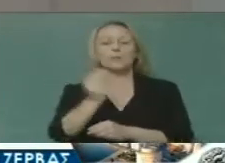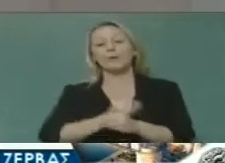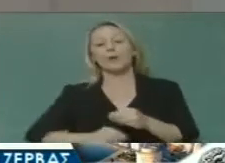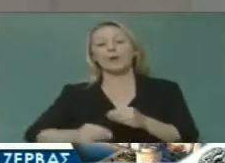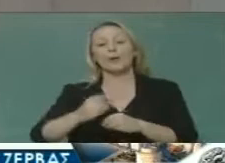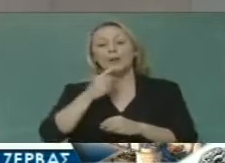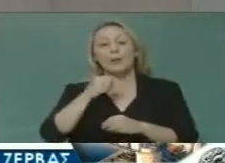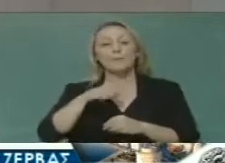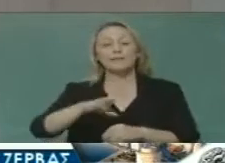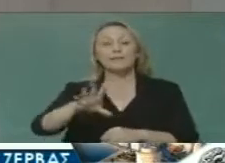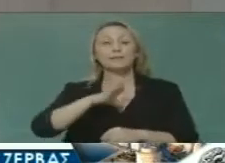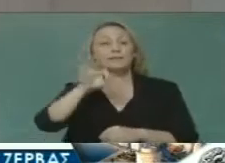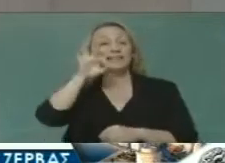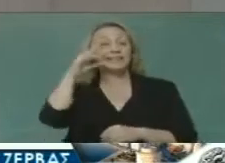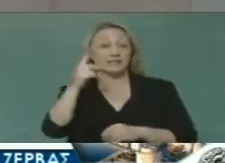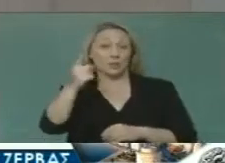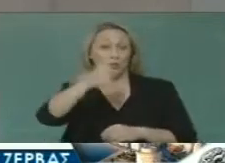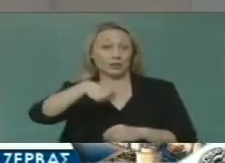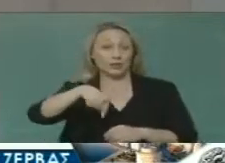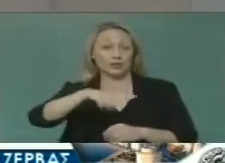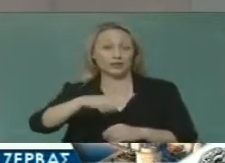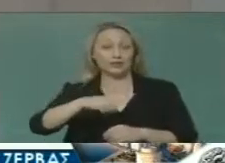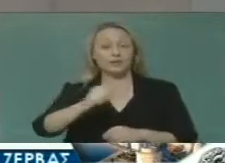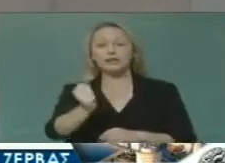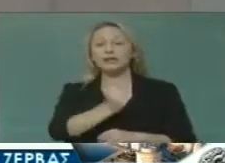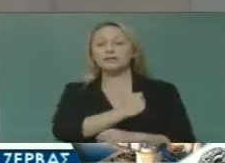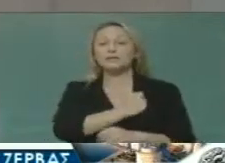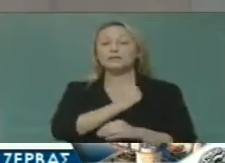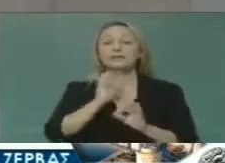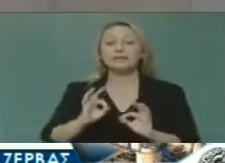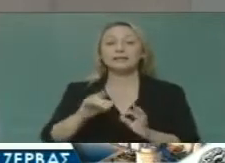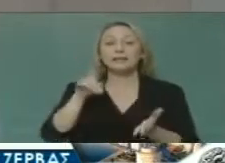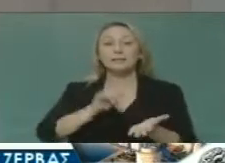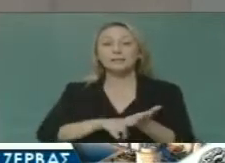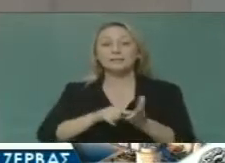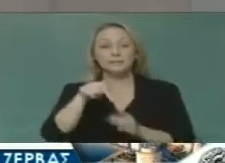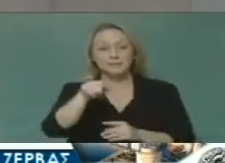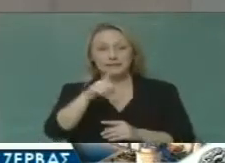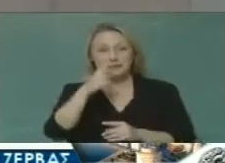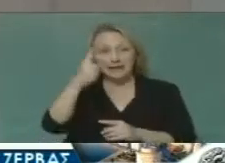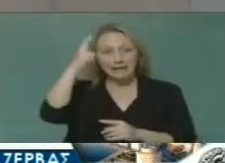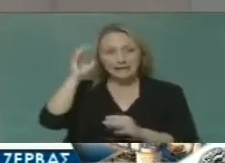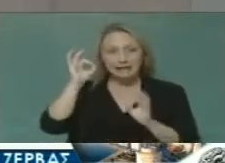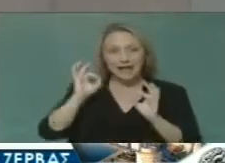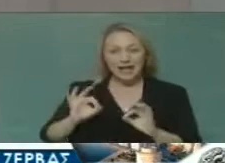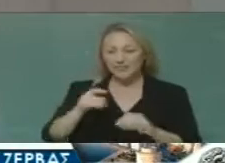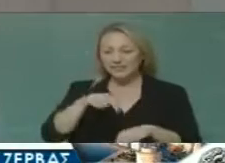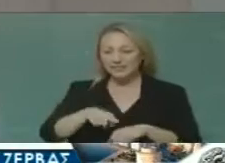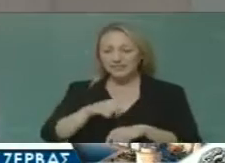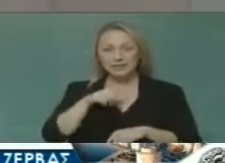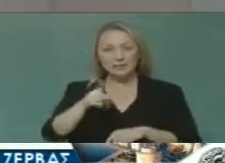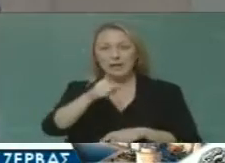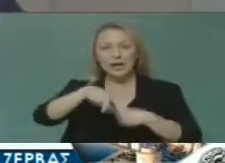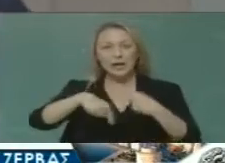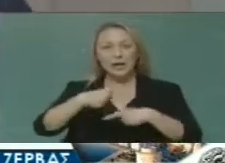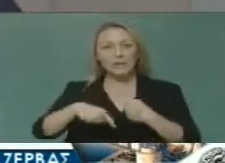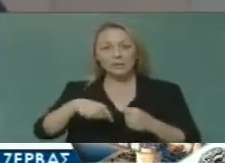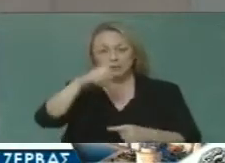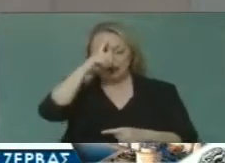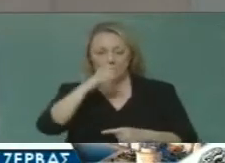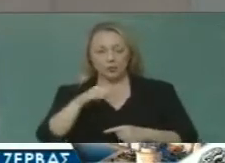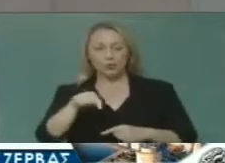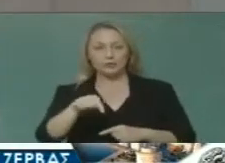λαό της πόλης μας ότι πιστεύουμε πάρα πολύ στη λογοδοσία κάτι το οποίο θα ξεκινήσουμε να κάνουμε από το